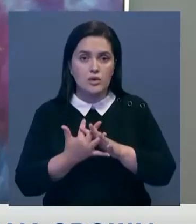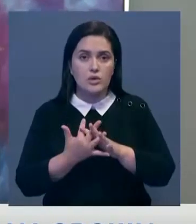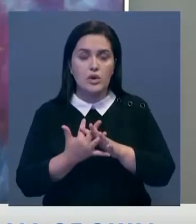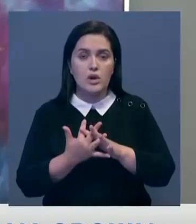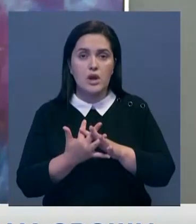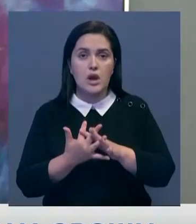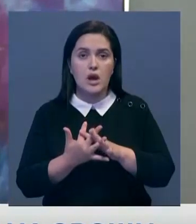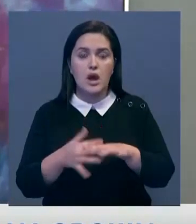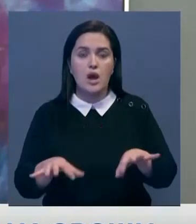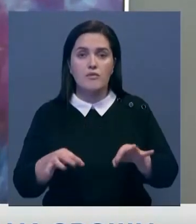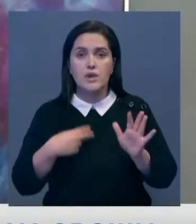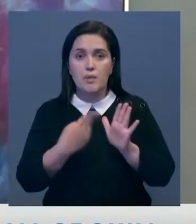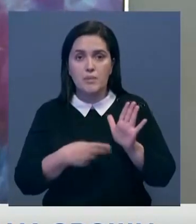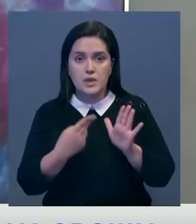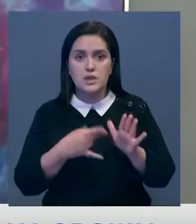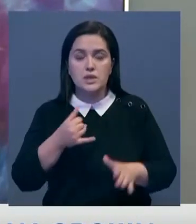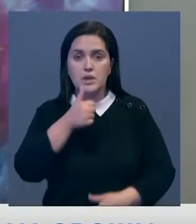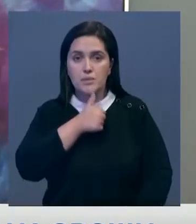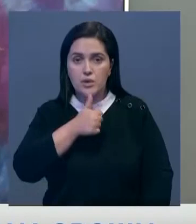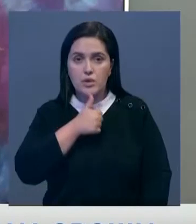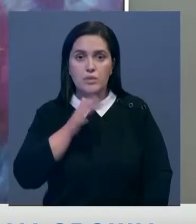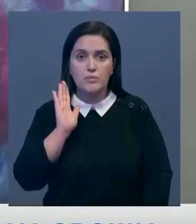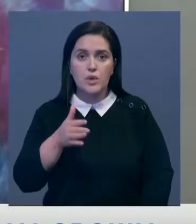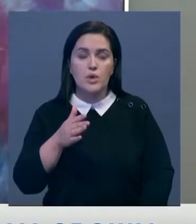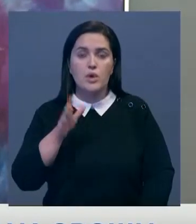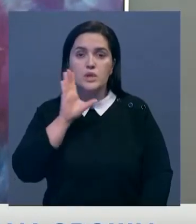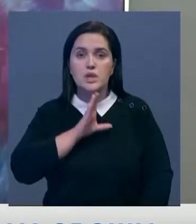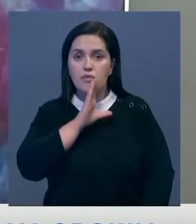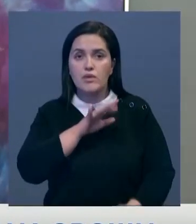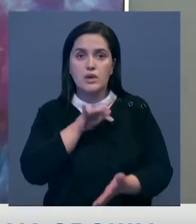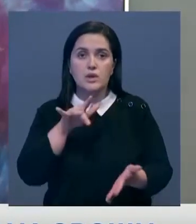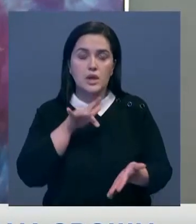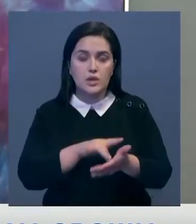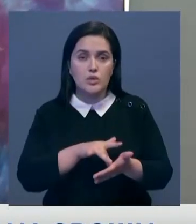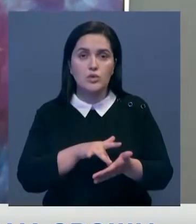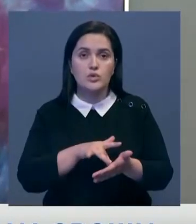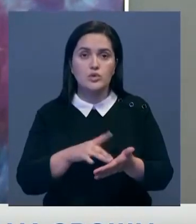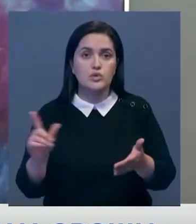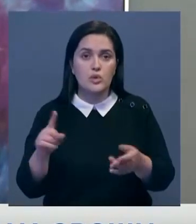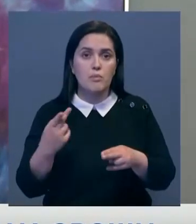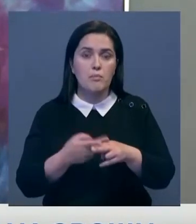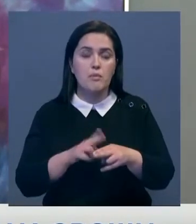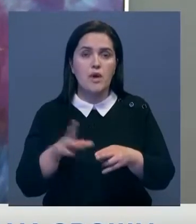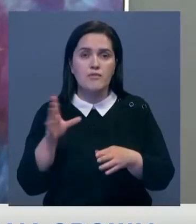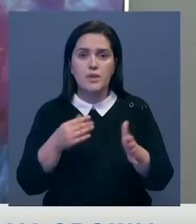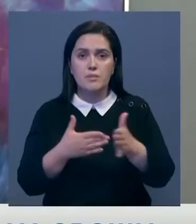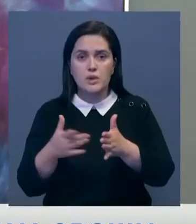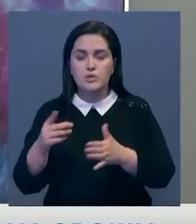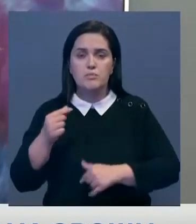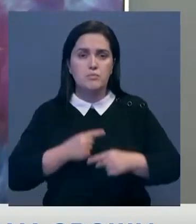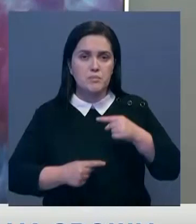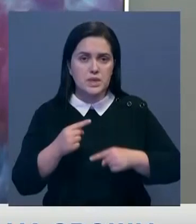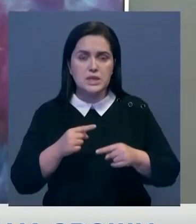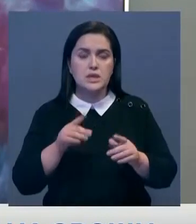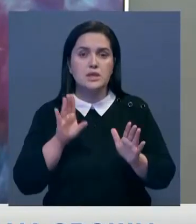автопоезда и пробно провезем их до наших северных городов с тем, чтобы снять все препоны. И дальше бизнес уже опять-таки